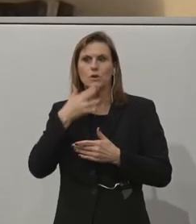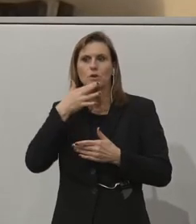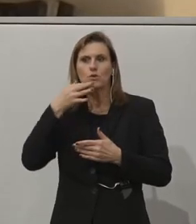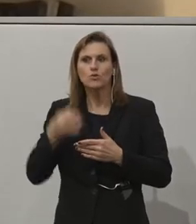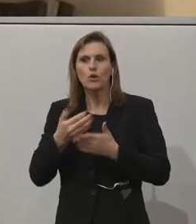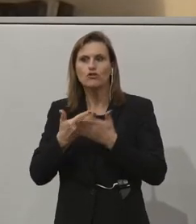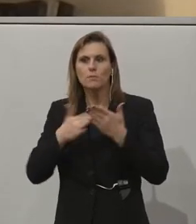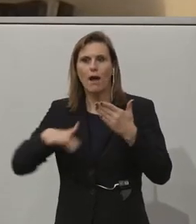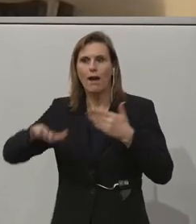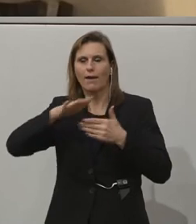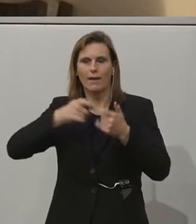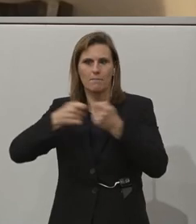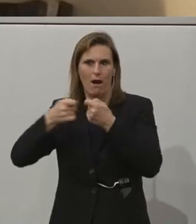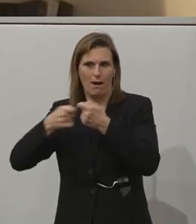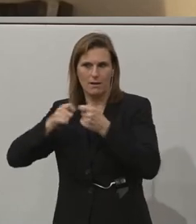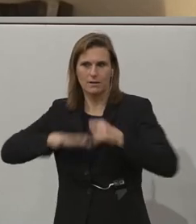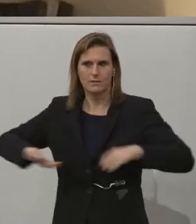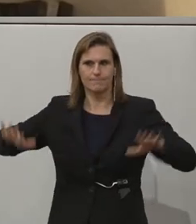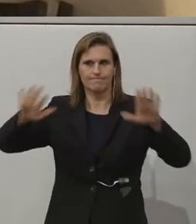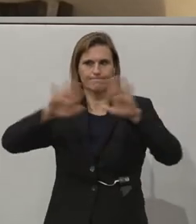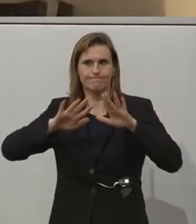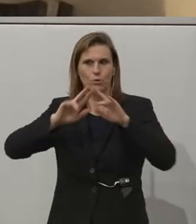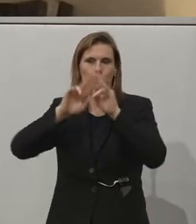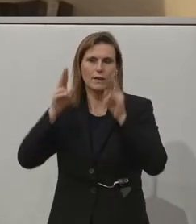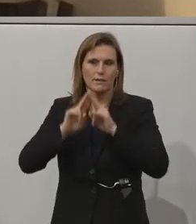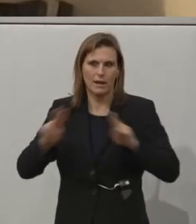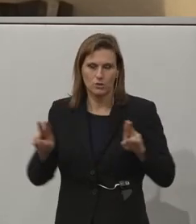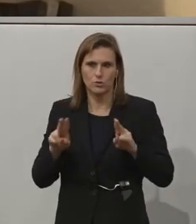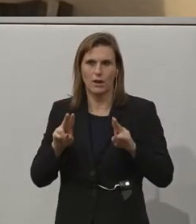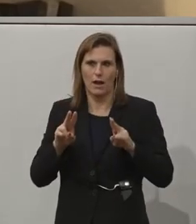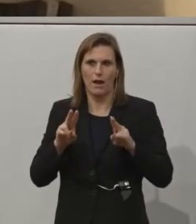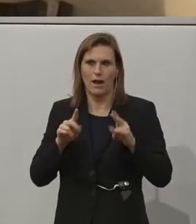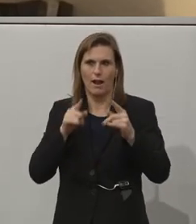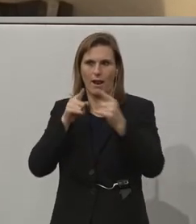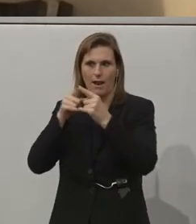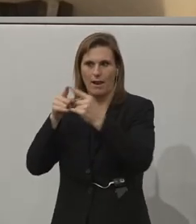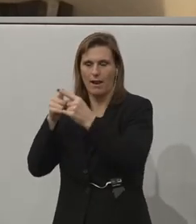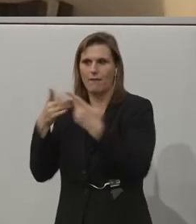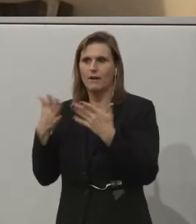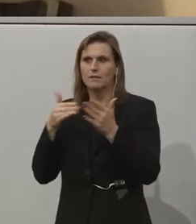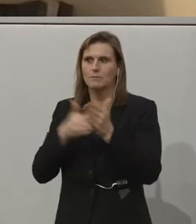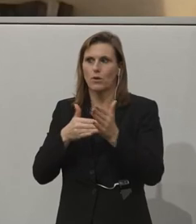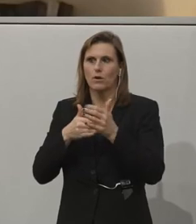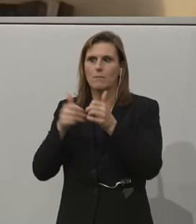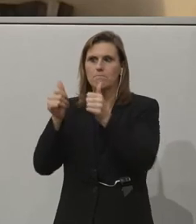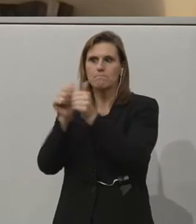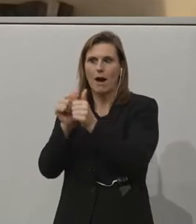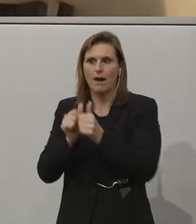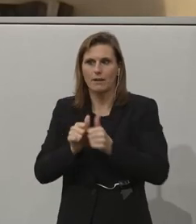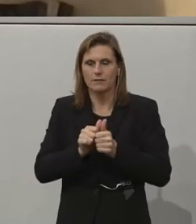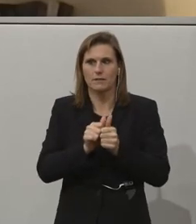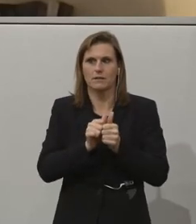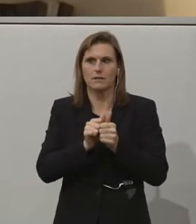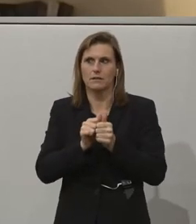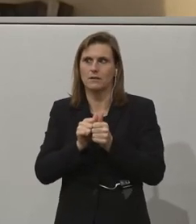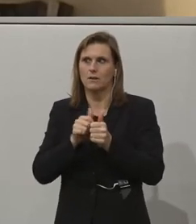requires the partnership with nonprofit organizations to facilitate the growing and the